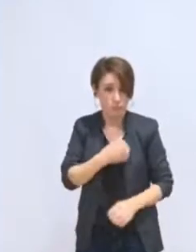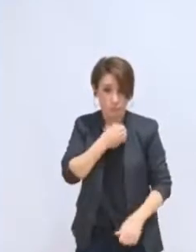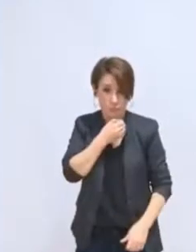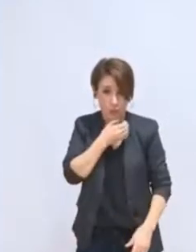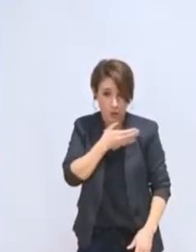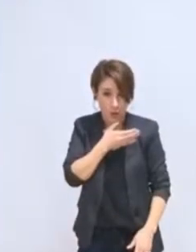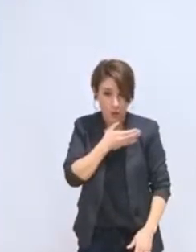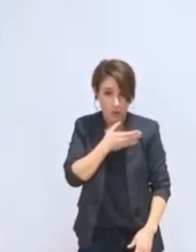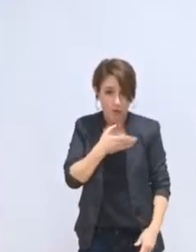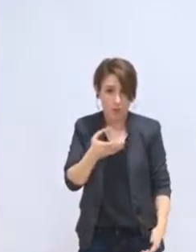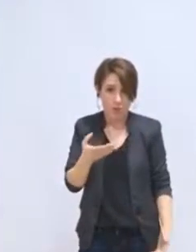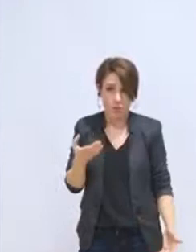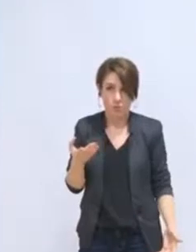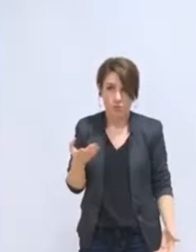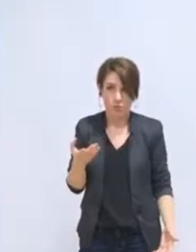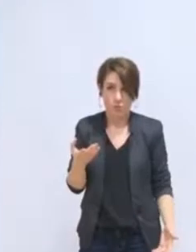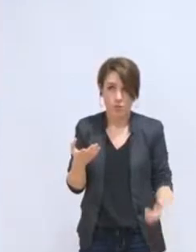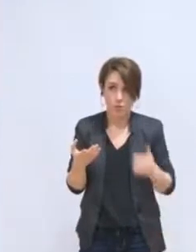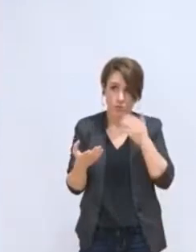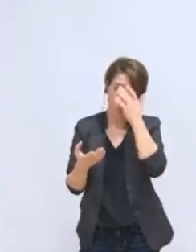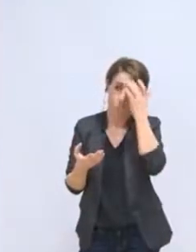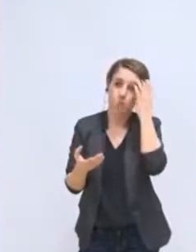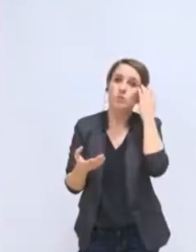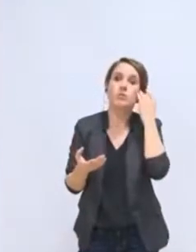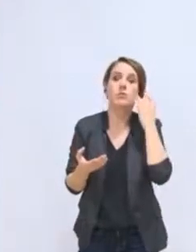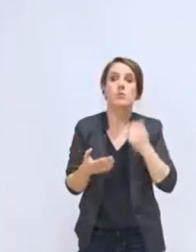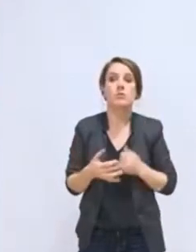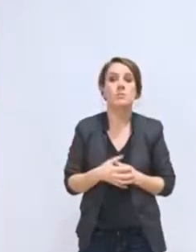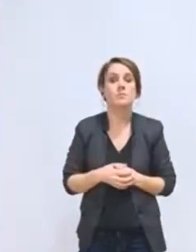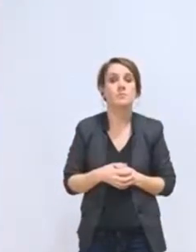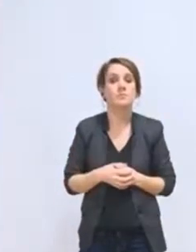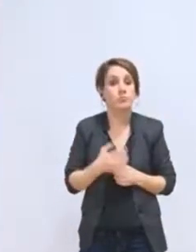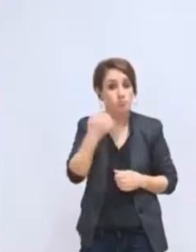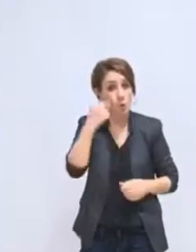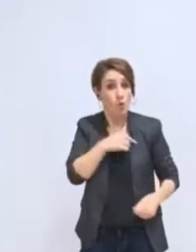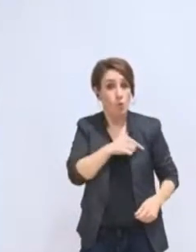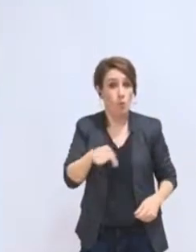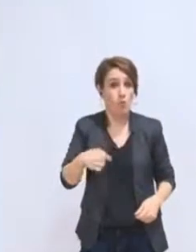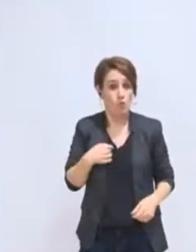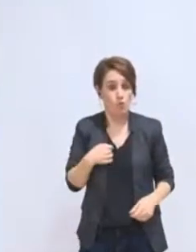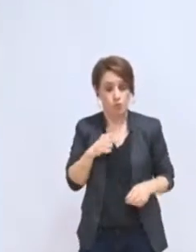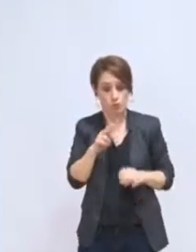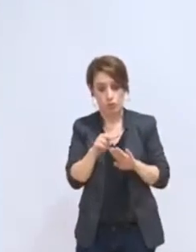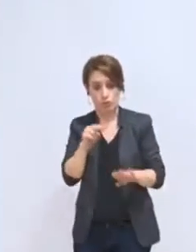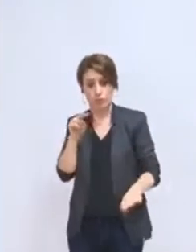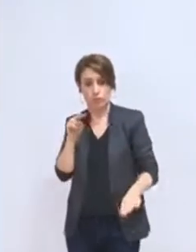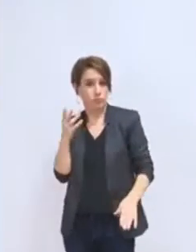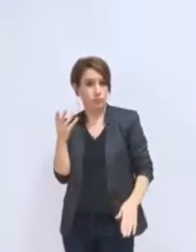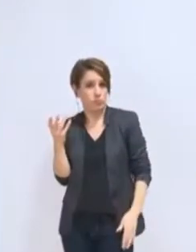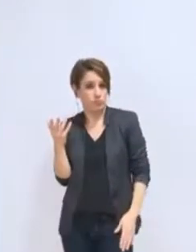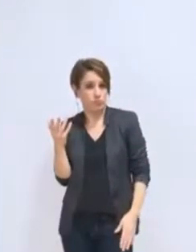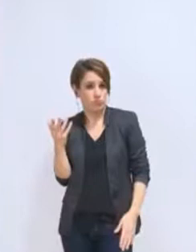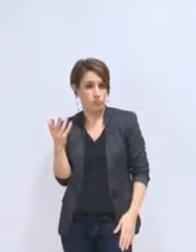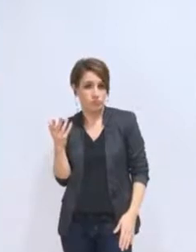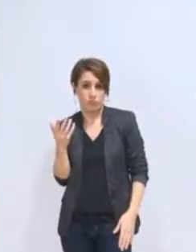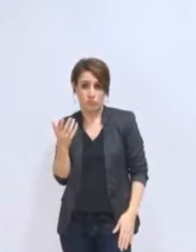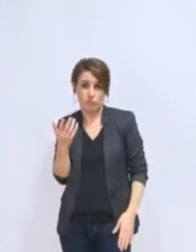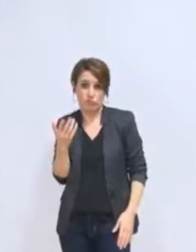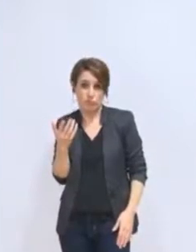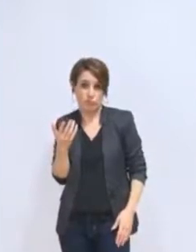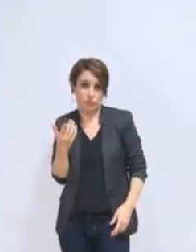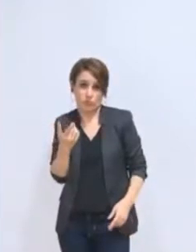une démonstration qui consiste à nos yeux à dire aux grenoblois que pour la première fois